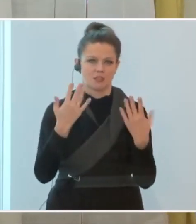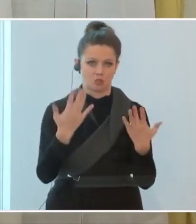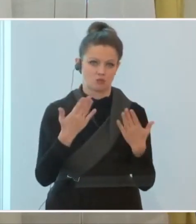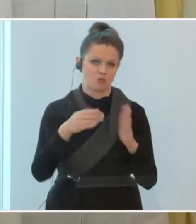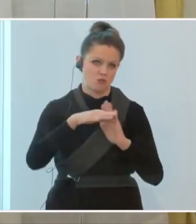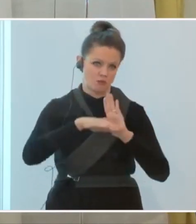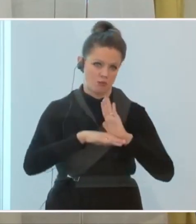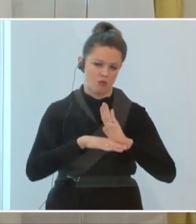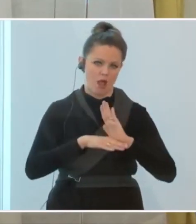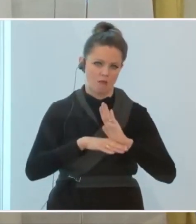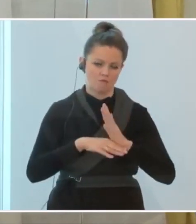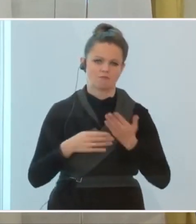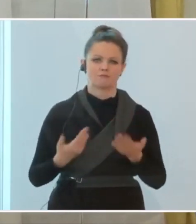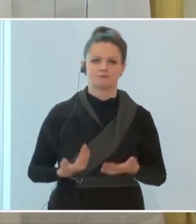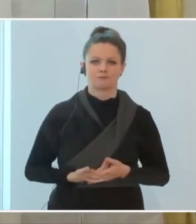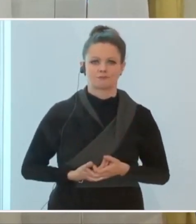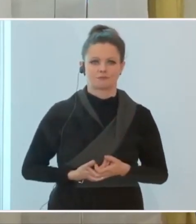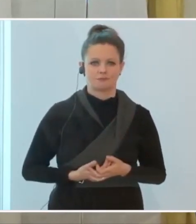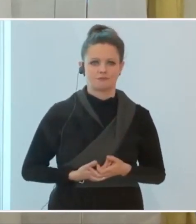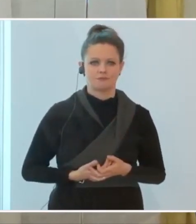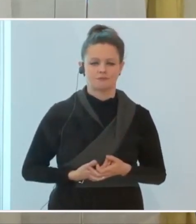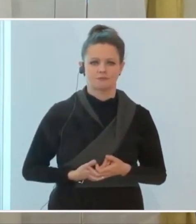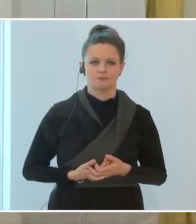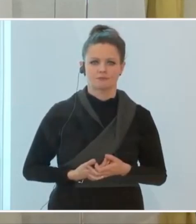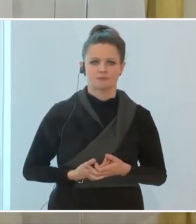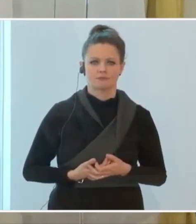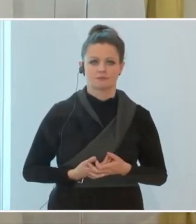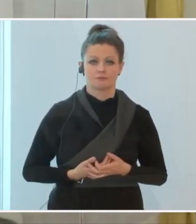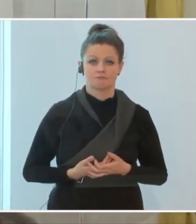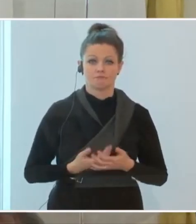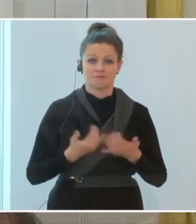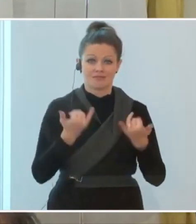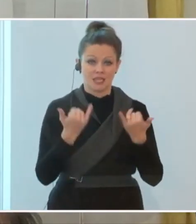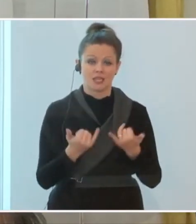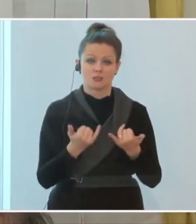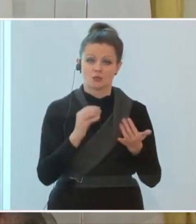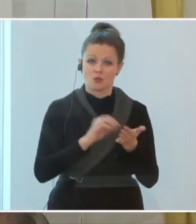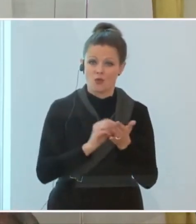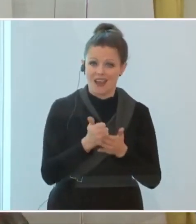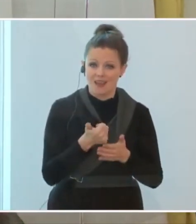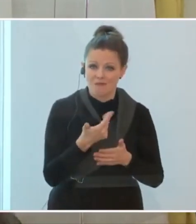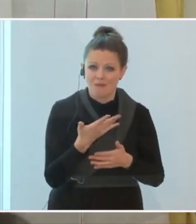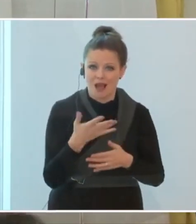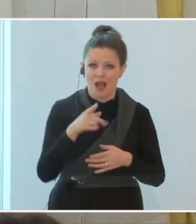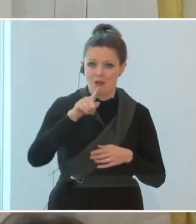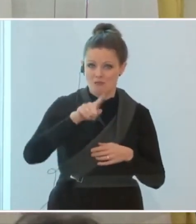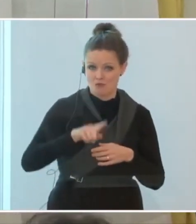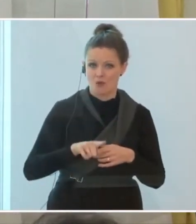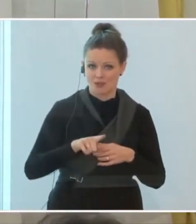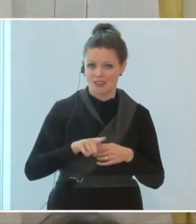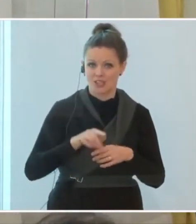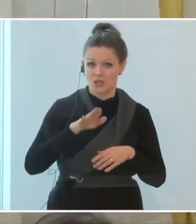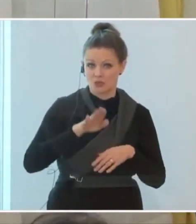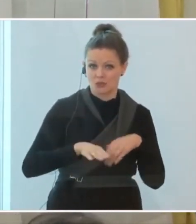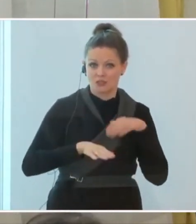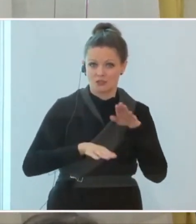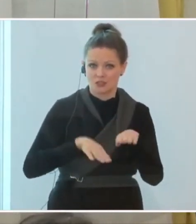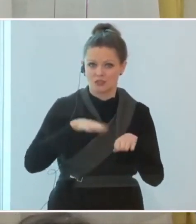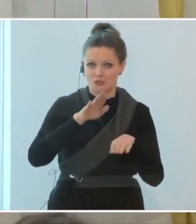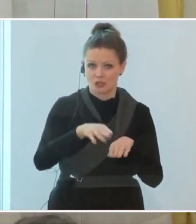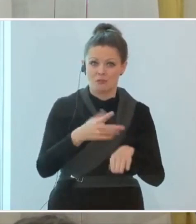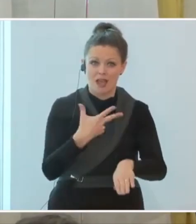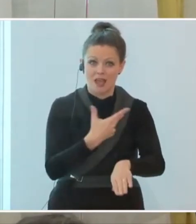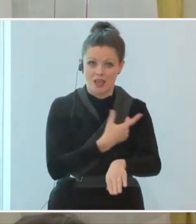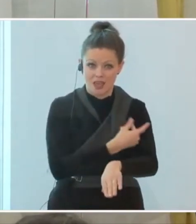Programm. Und wir haben jetzt nur mehr wenige Monate, bis schrittweise die Impfungen wirksam